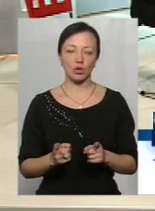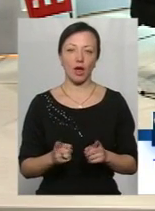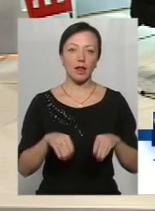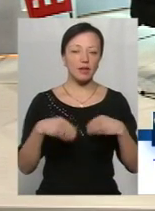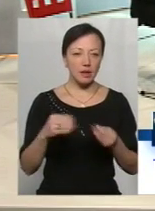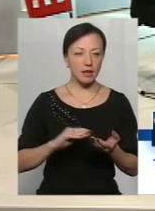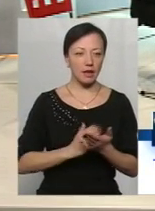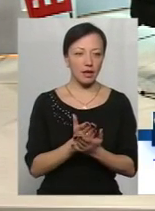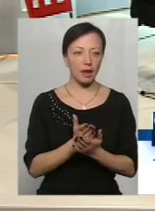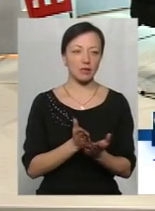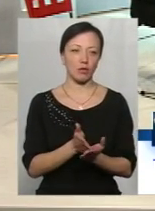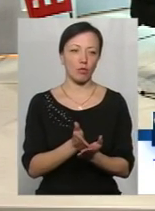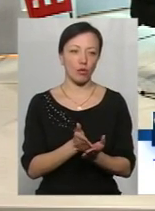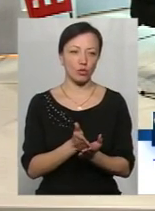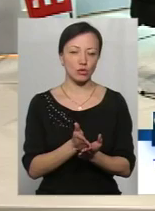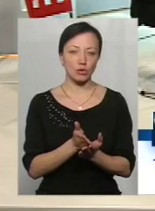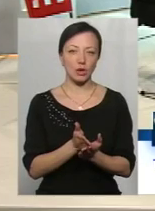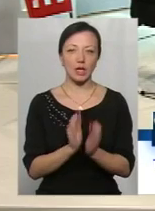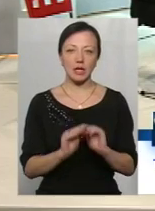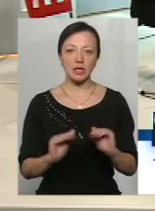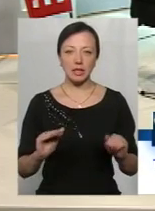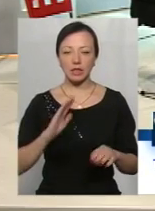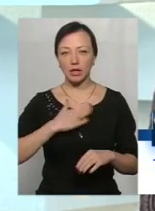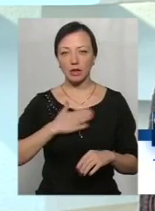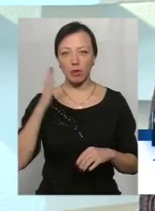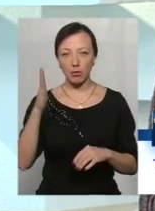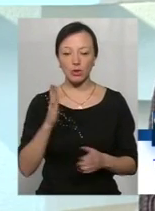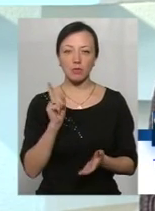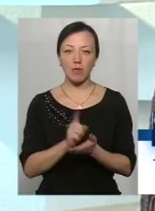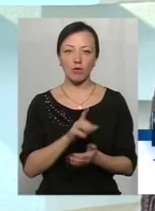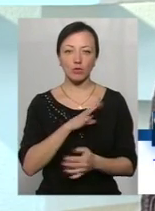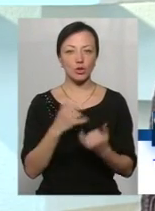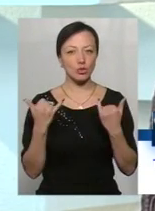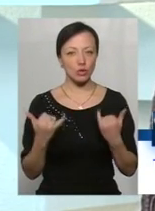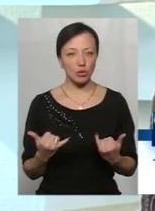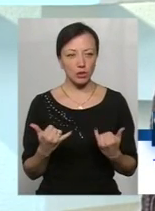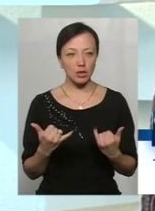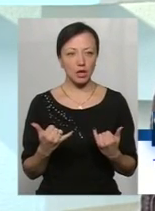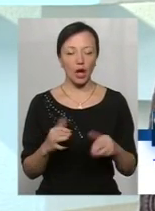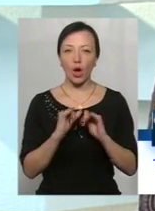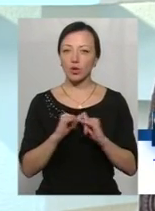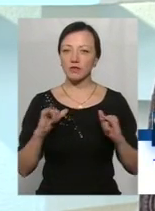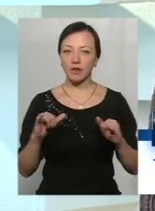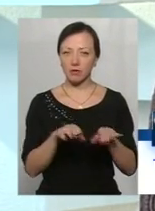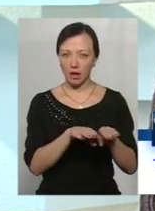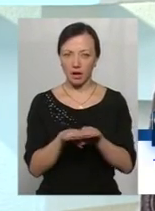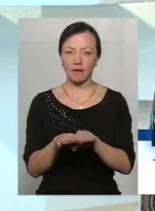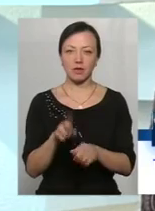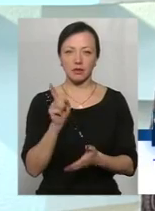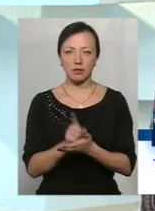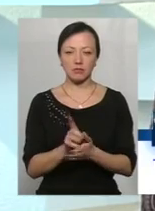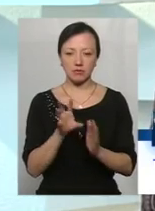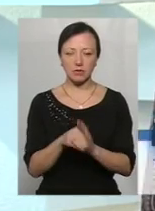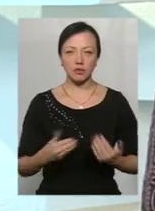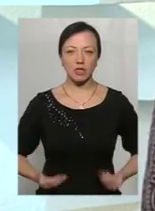надання якісних послуг діти, наші майбутні, вони мають бути сьогодні розвинуті на рівні, вони мають дійсно йти в